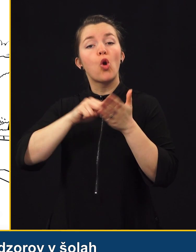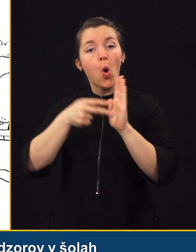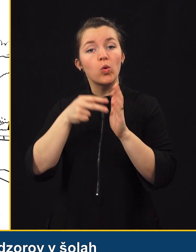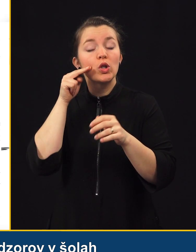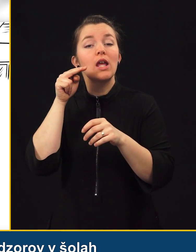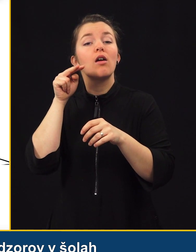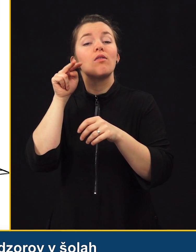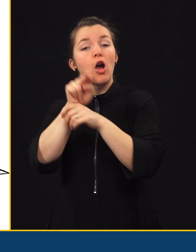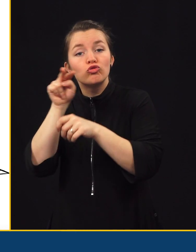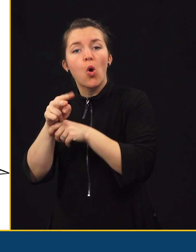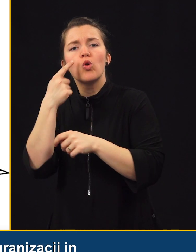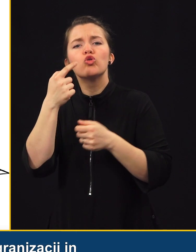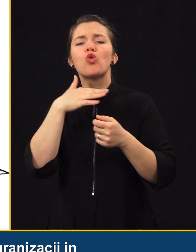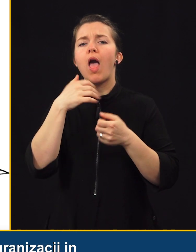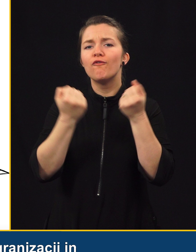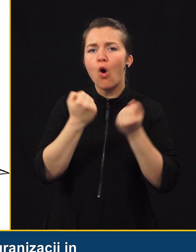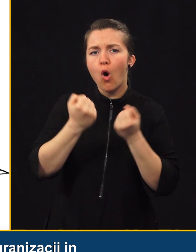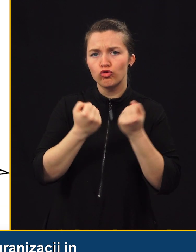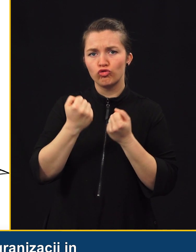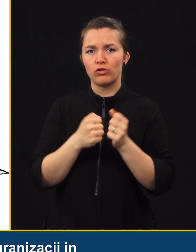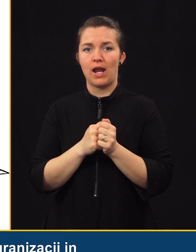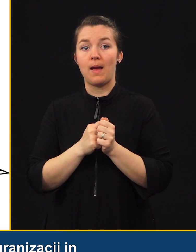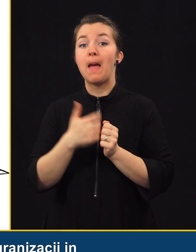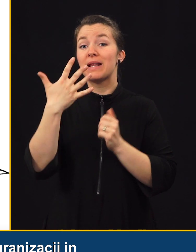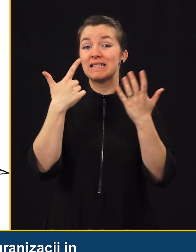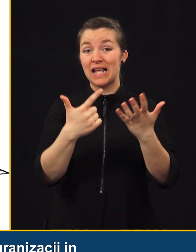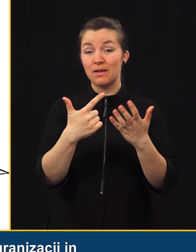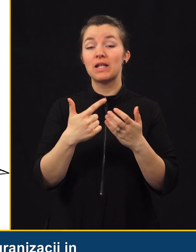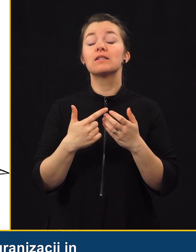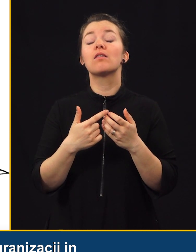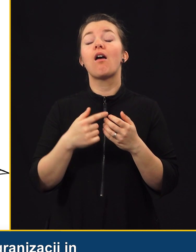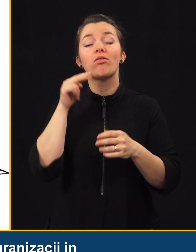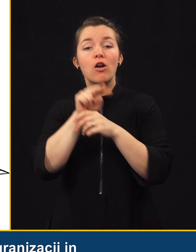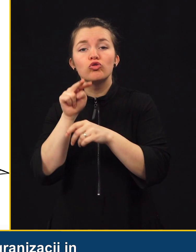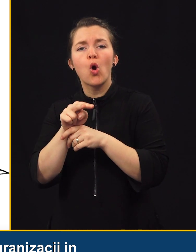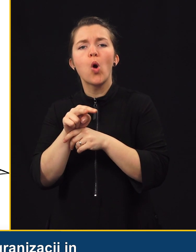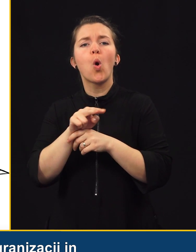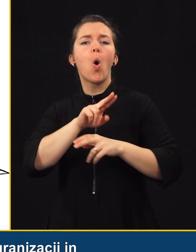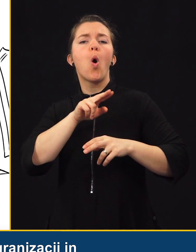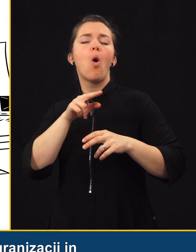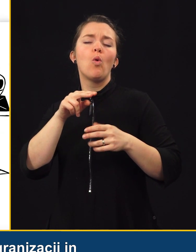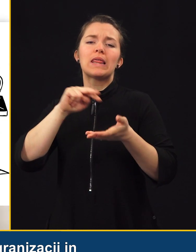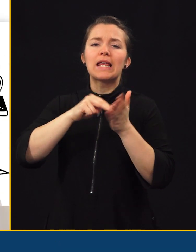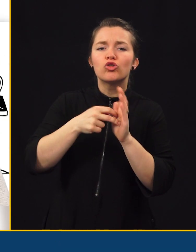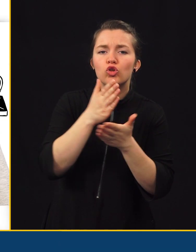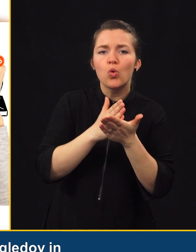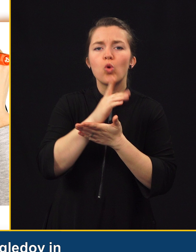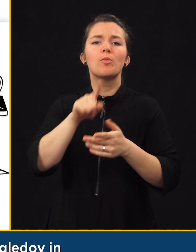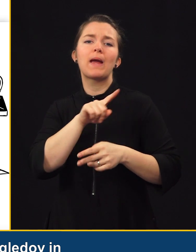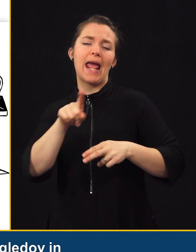organizacijah, 75 nadzorov pooblaščenih strokovnih organizacij in tehničnih služb, ter 79